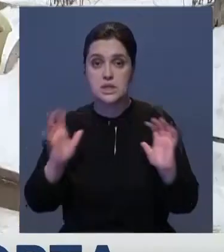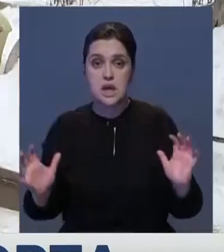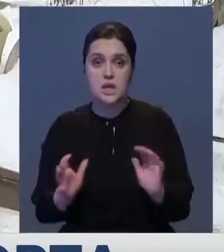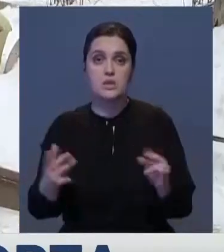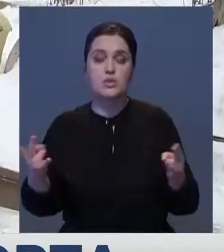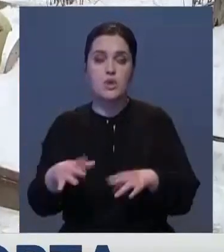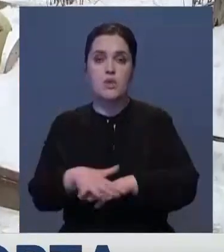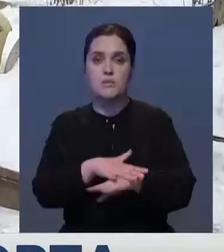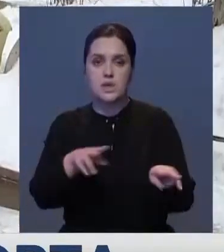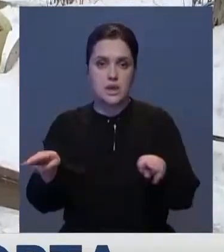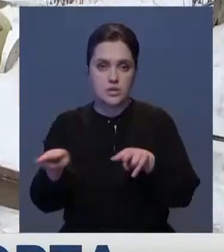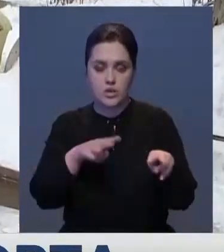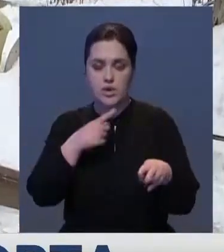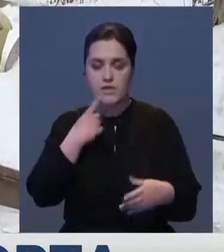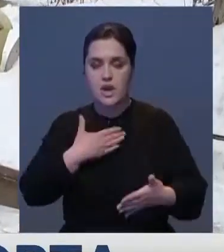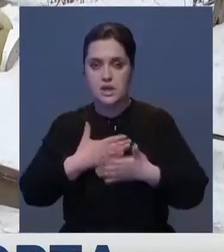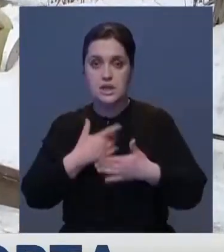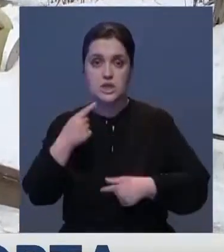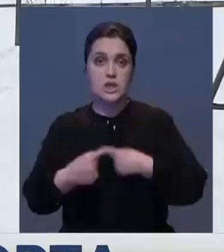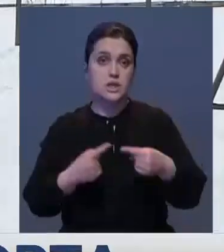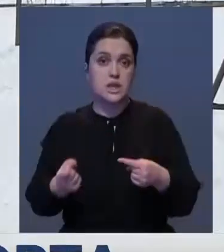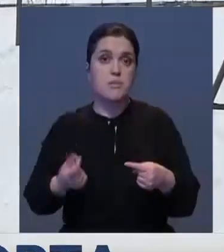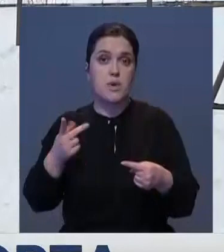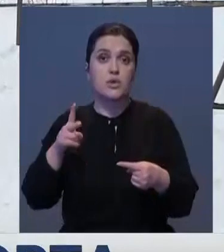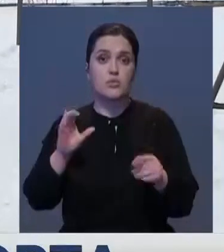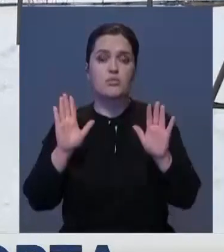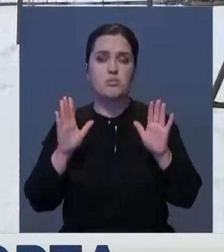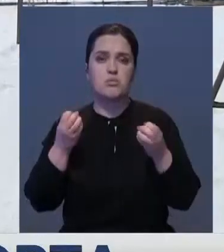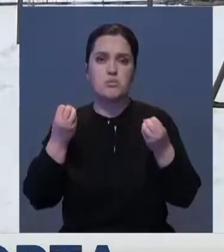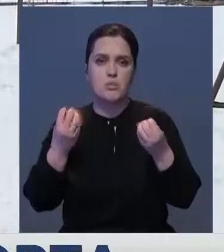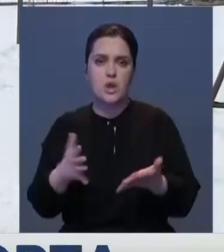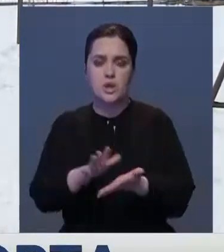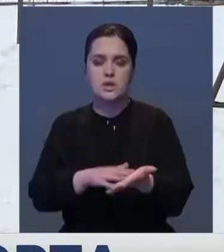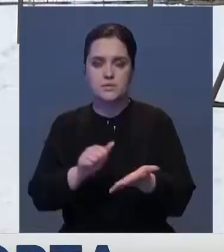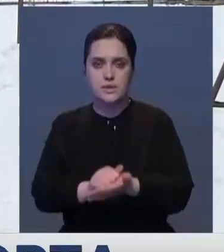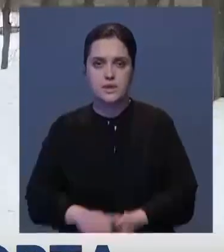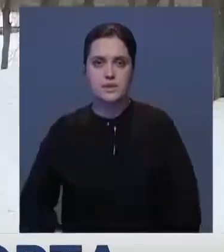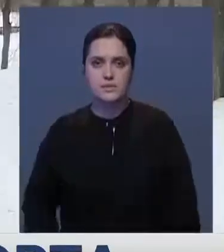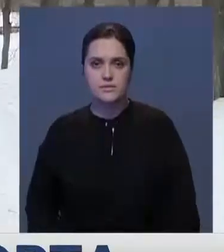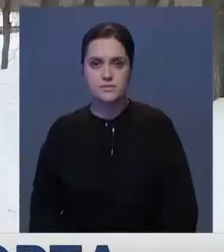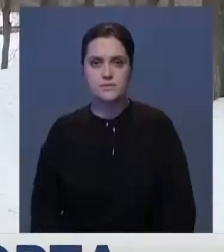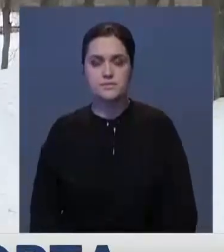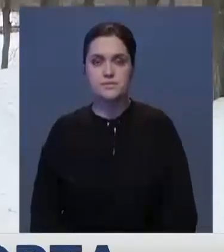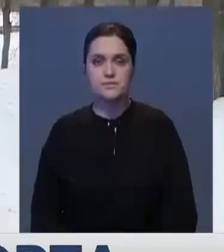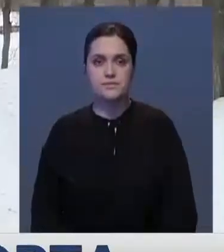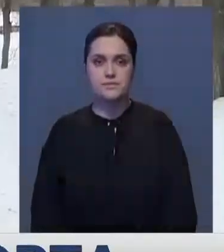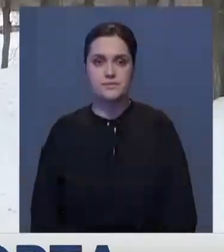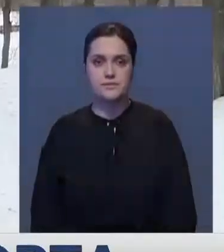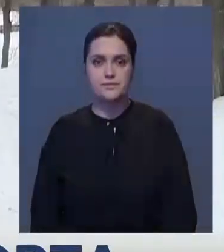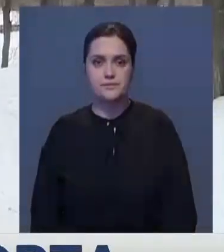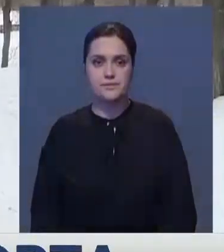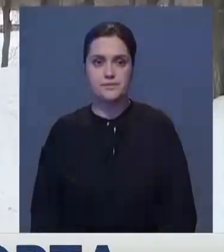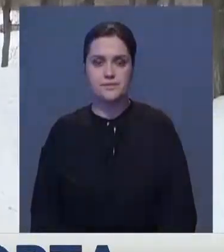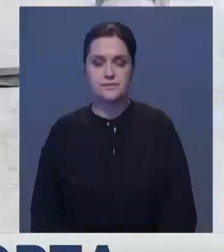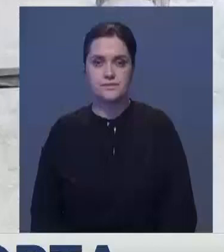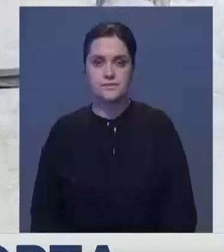общественный контроль, говорят активисты. Иначе через пару лет они будут просто разбиты. Марина Золотарева, Сейла Уликов, Аслан Демизбаев, Арганинская